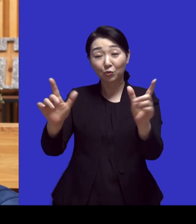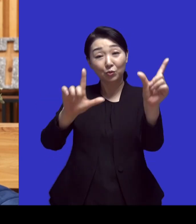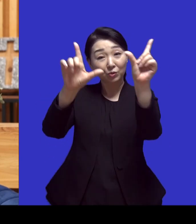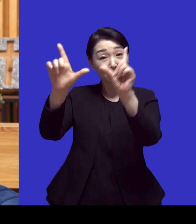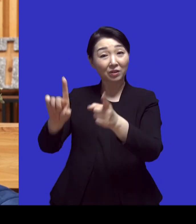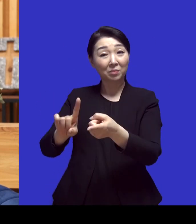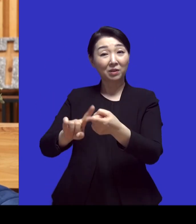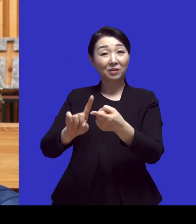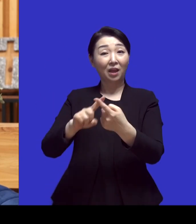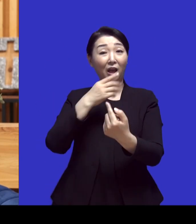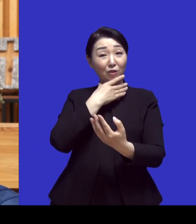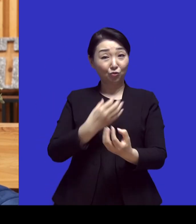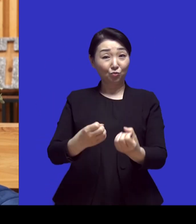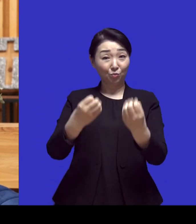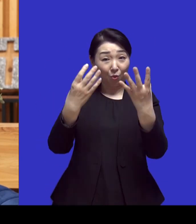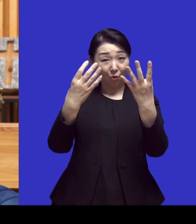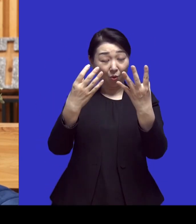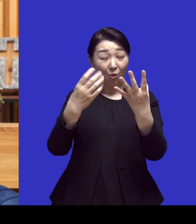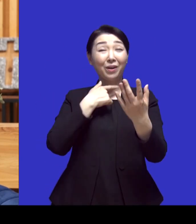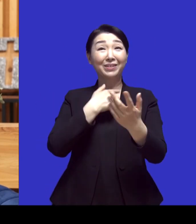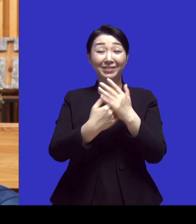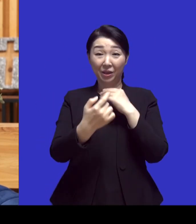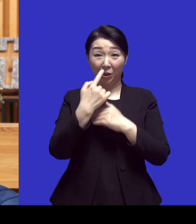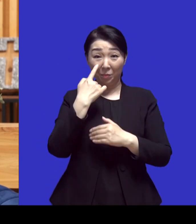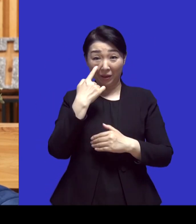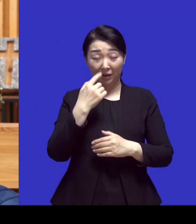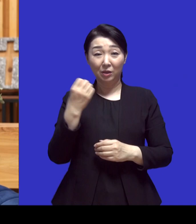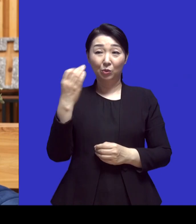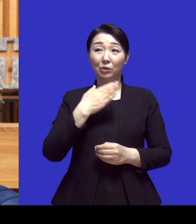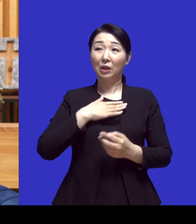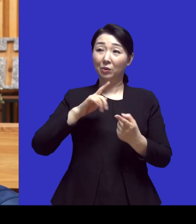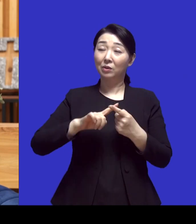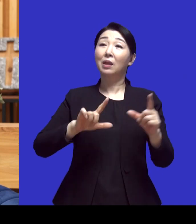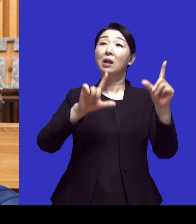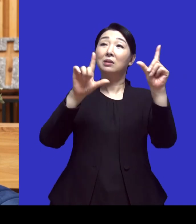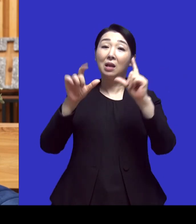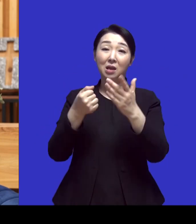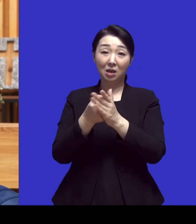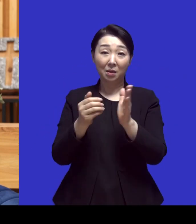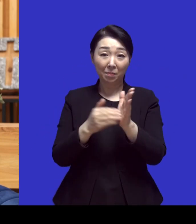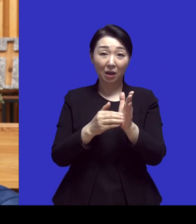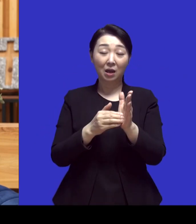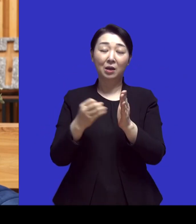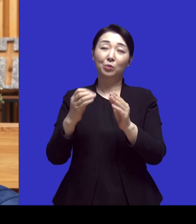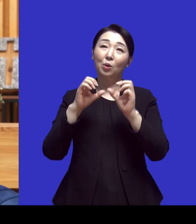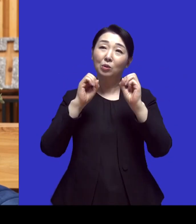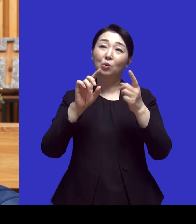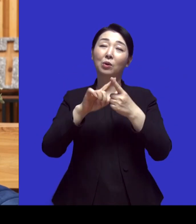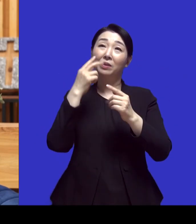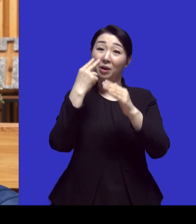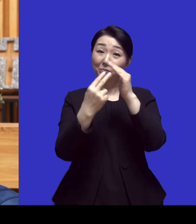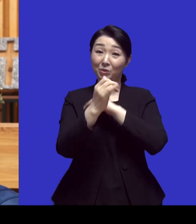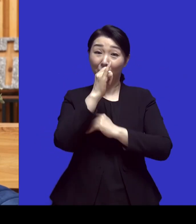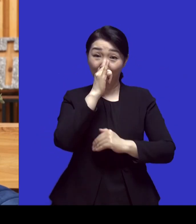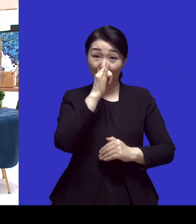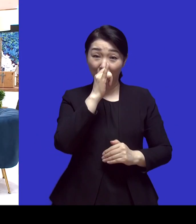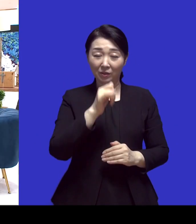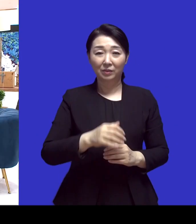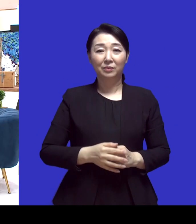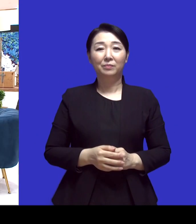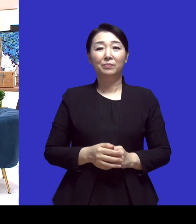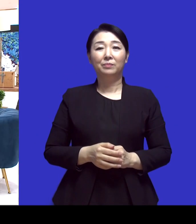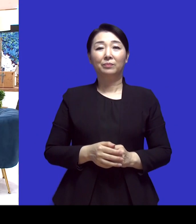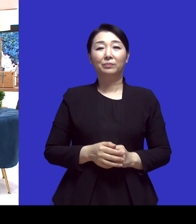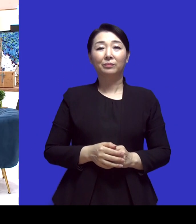축복을 체험하면서 나도 그렇게 살아야겠다 결심하게 되면서 선교회에 대한 비전을 품으신 건가요? 네